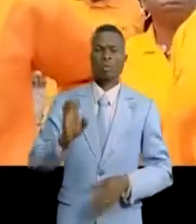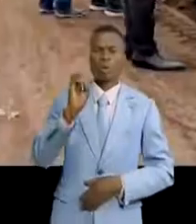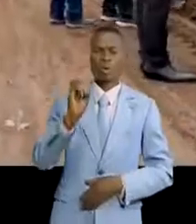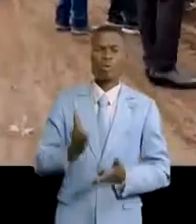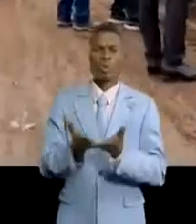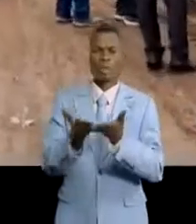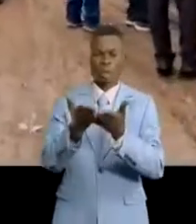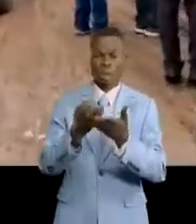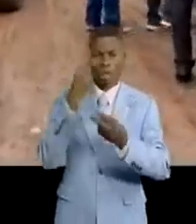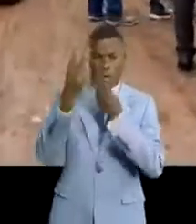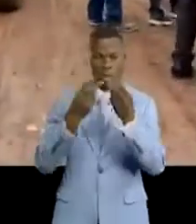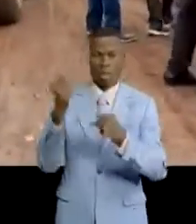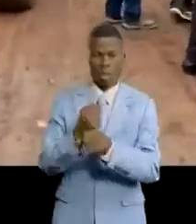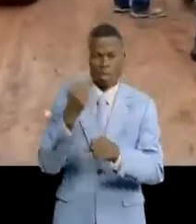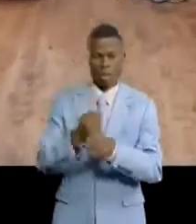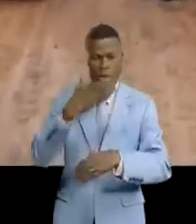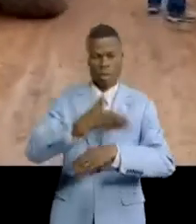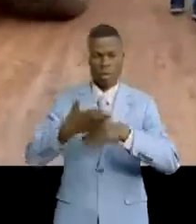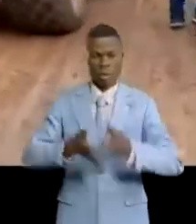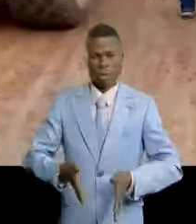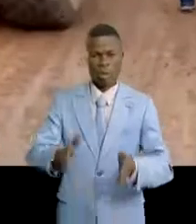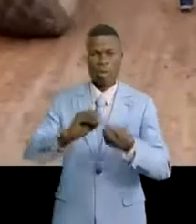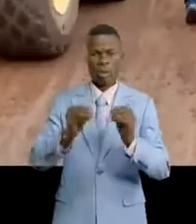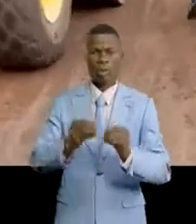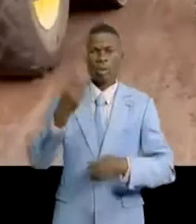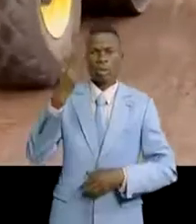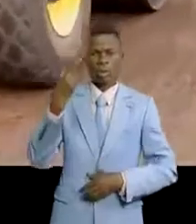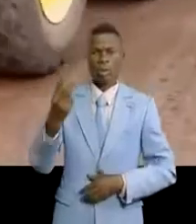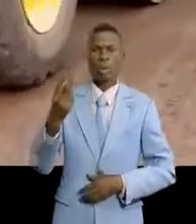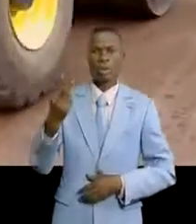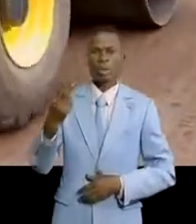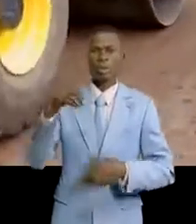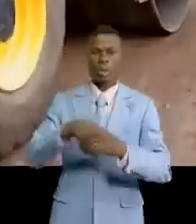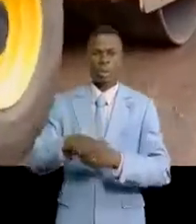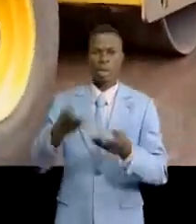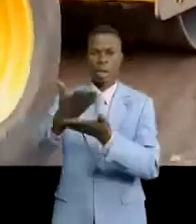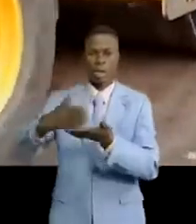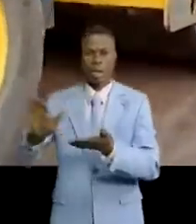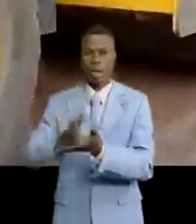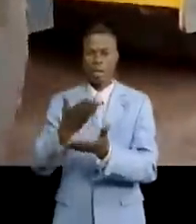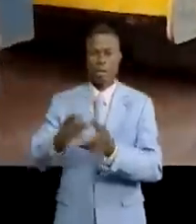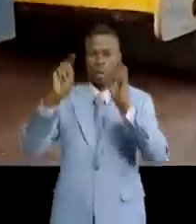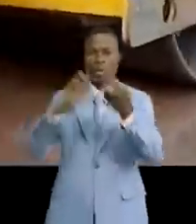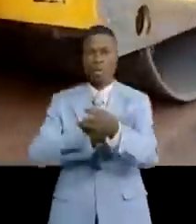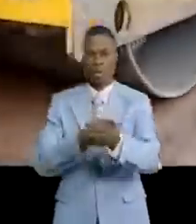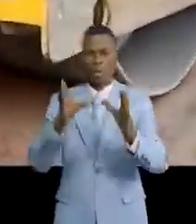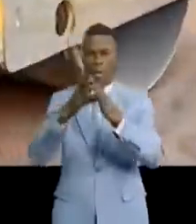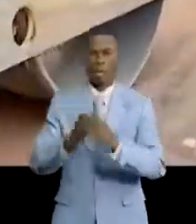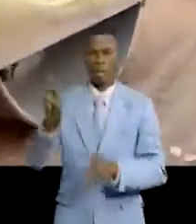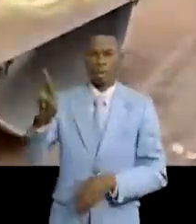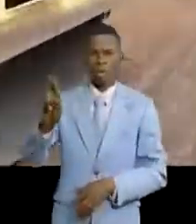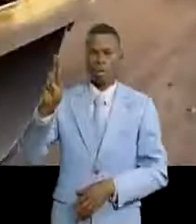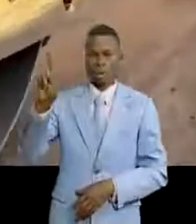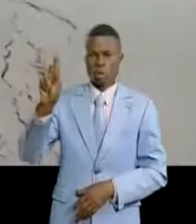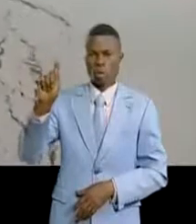a inspecté les travaux de réhabilitation de la route nationale numéro 2 dans ces tronçons compris entre Goma Routchuru et